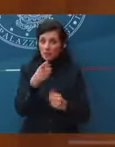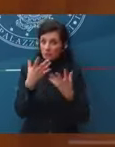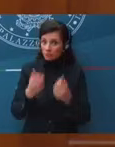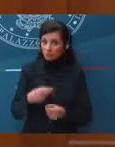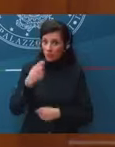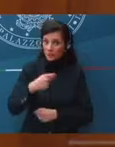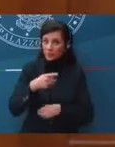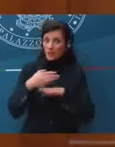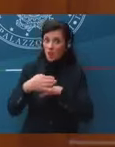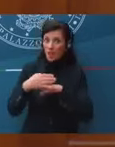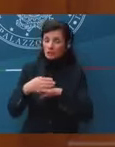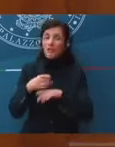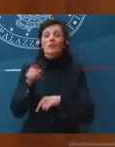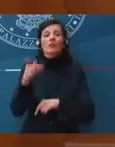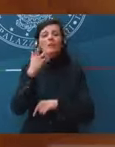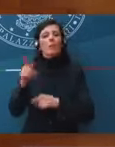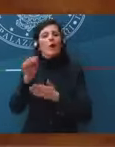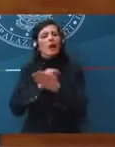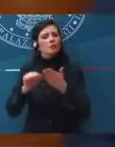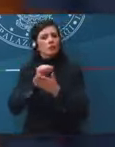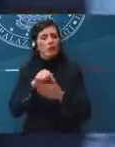questa richiesta? Grazie.